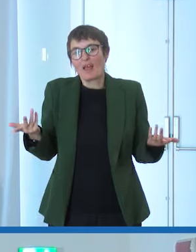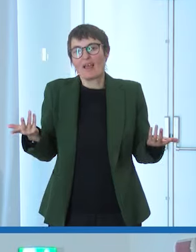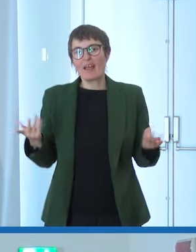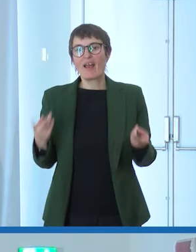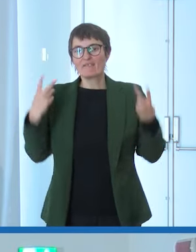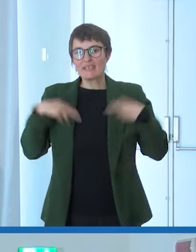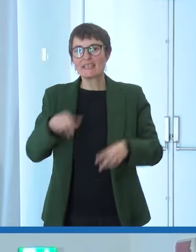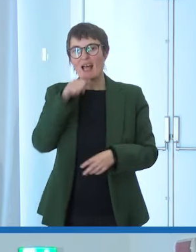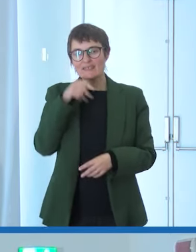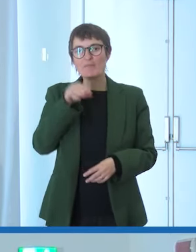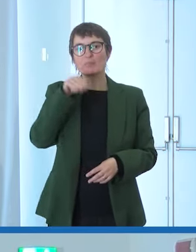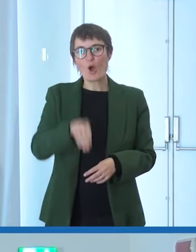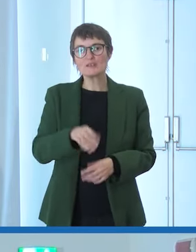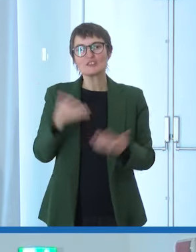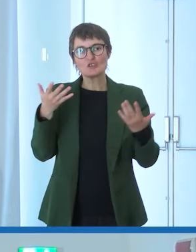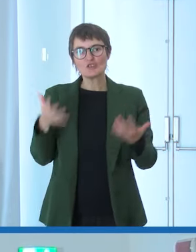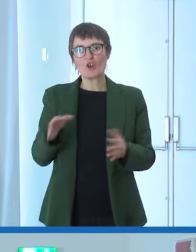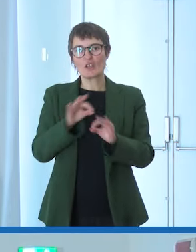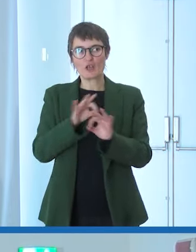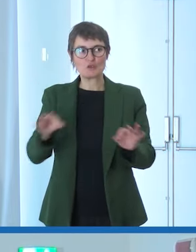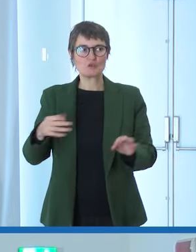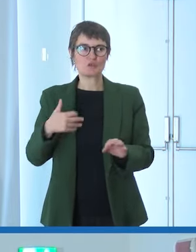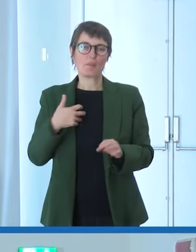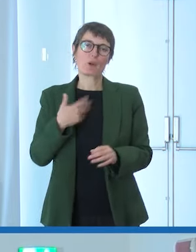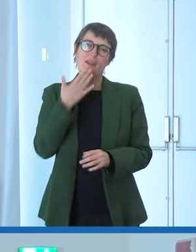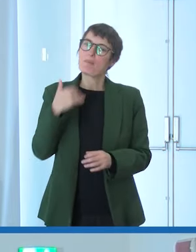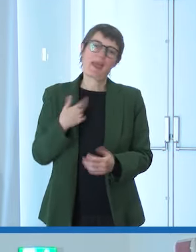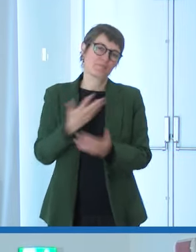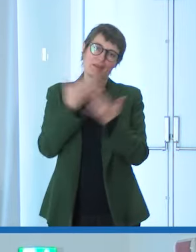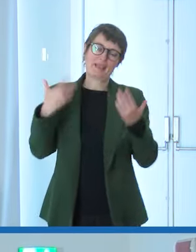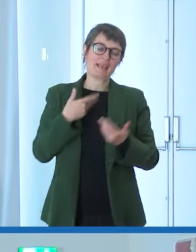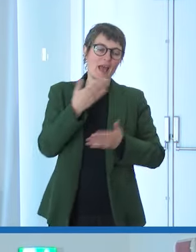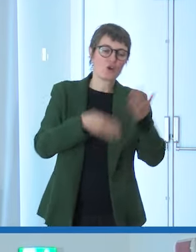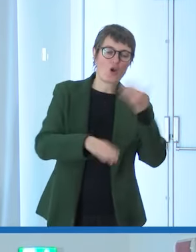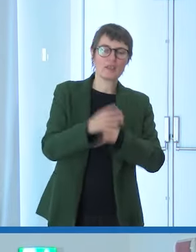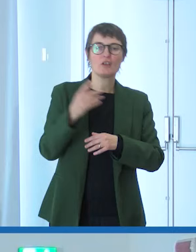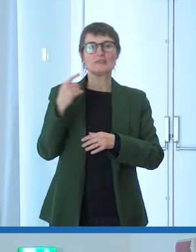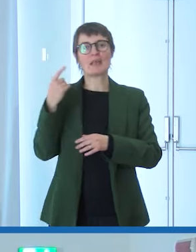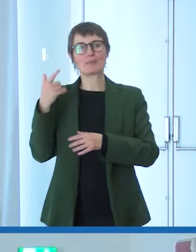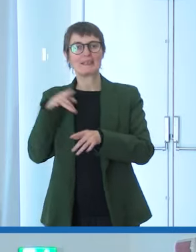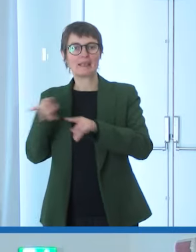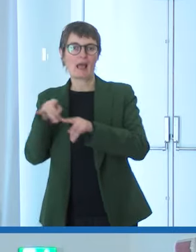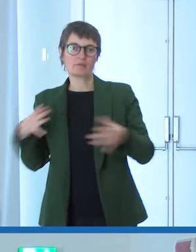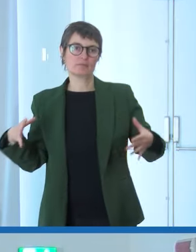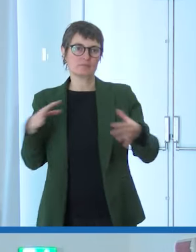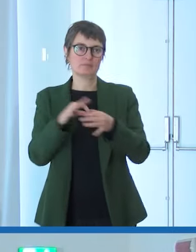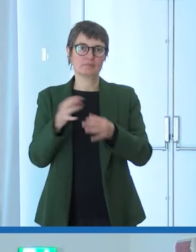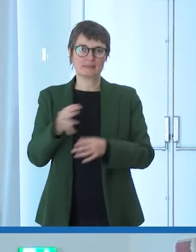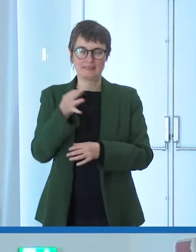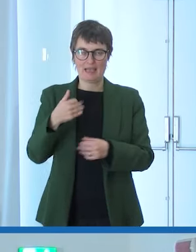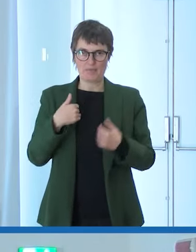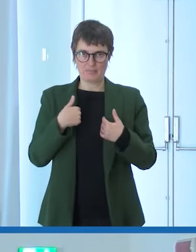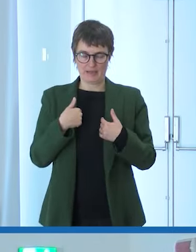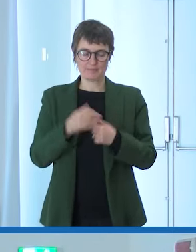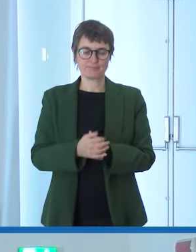sembra un paradosso abbinare l'ironia alla disabilità però io lo sto facendo l'ho fatta e sto continuando a un certo